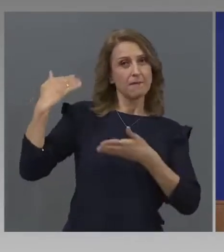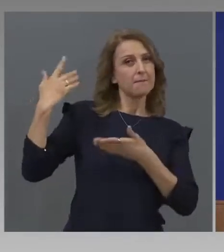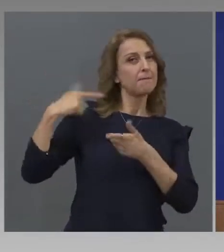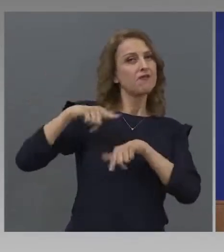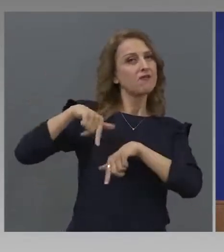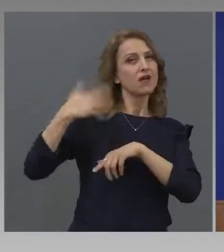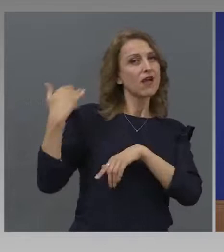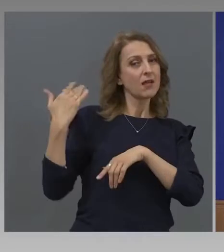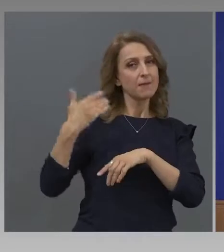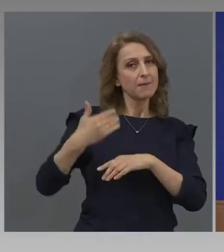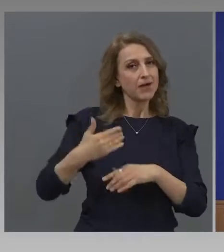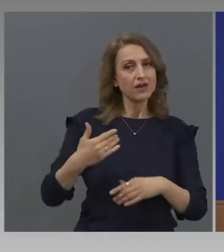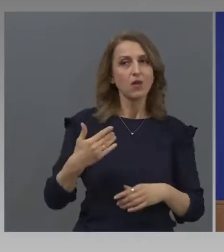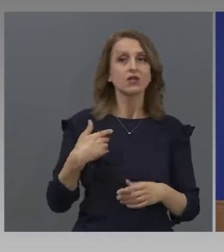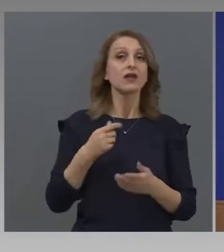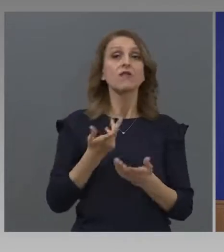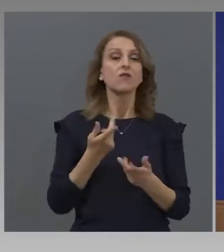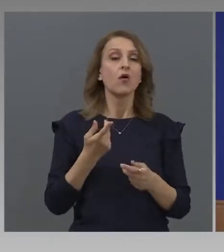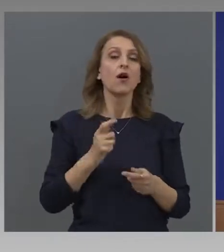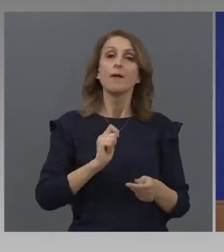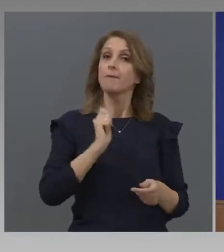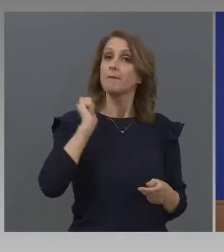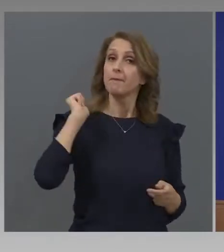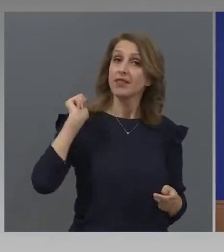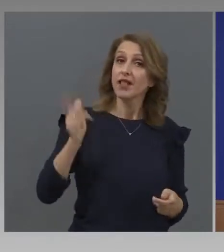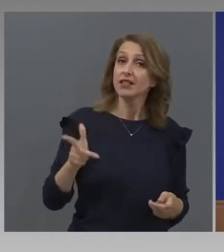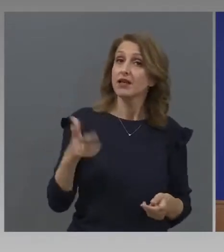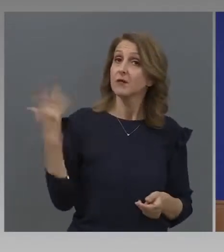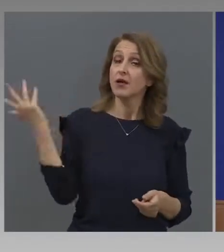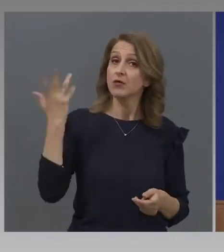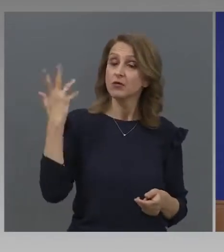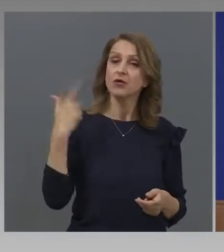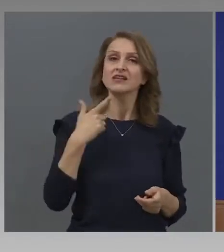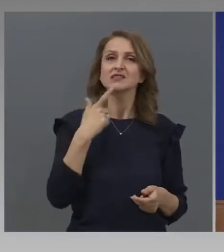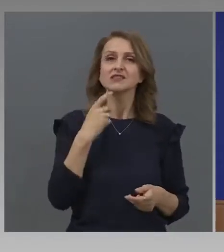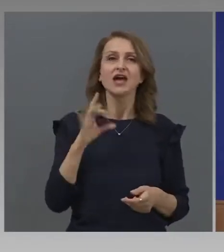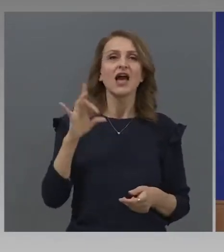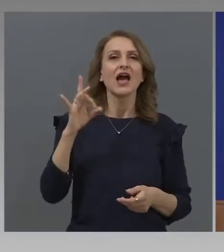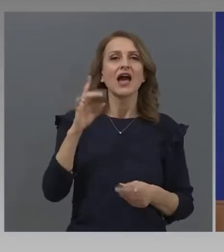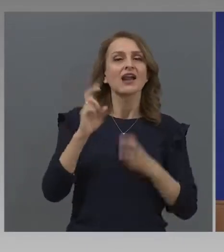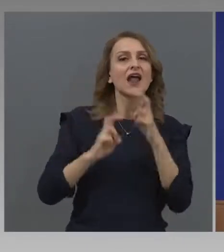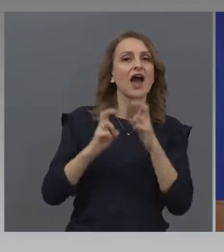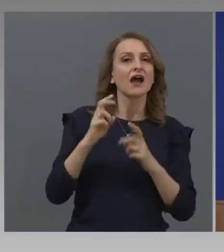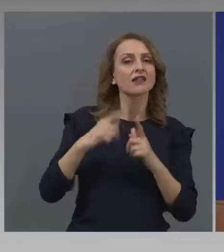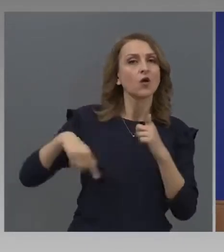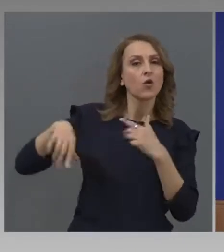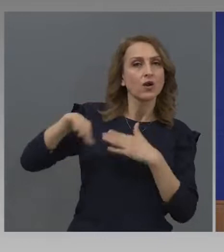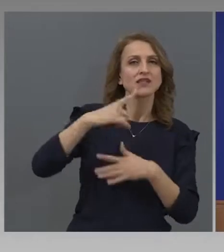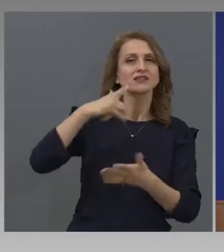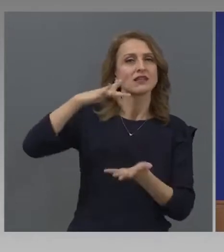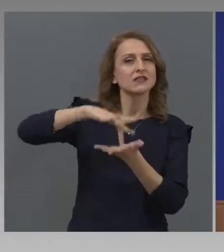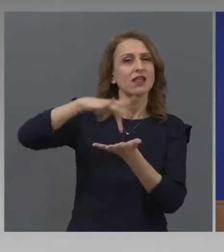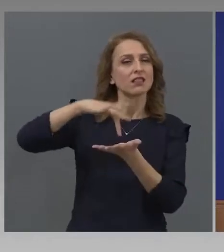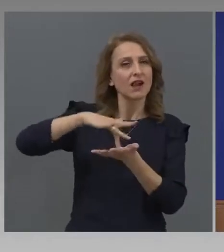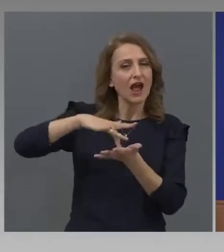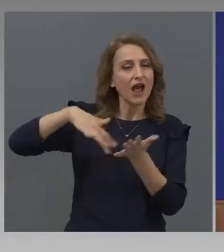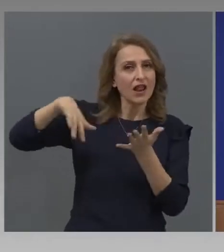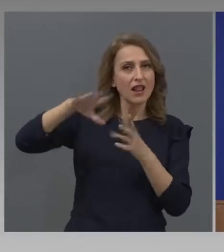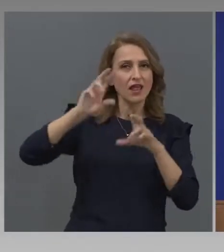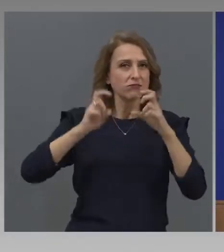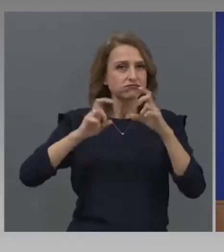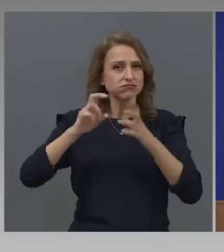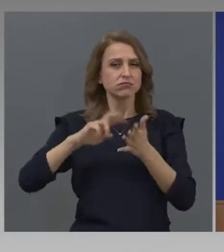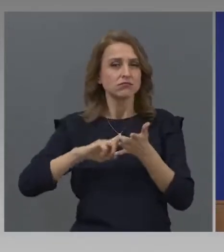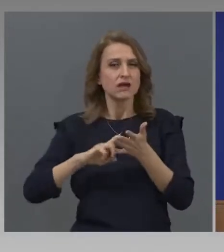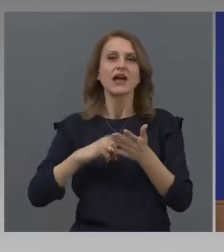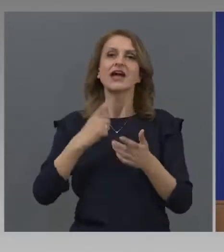платихме милиарди триста за реактори, милиарди двеста за централи, три милиарда